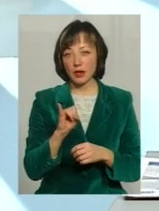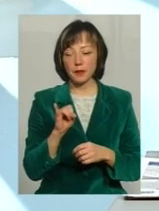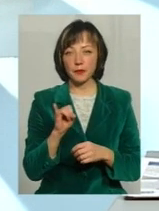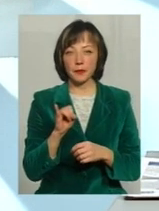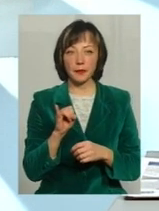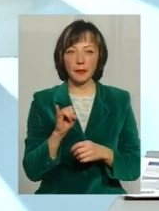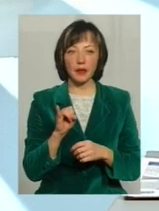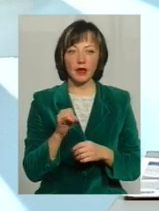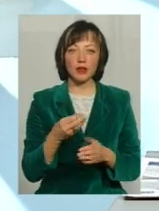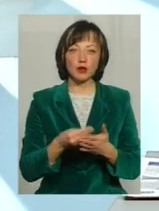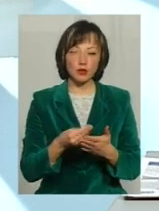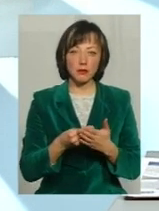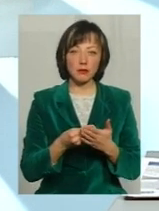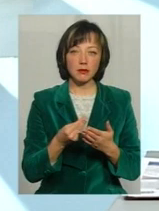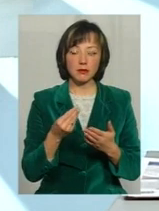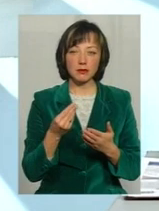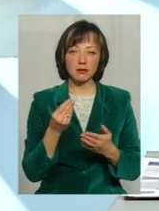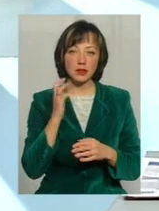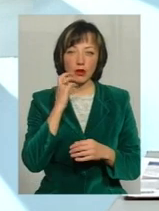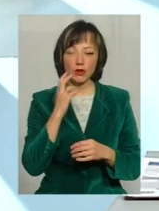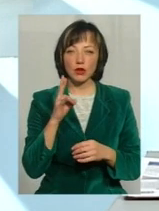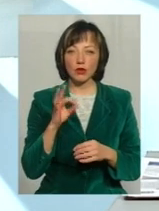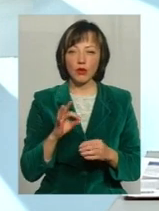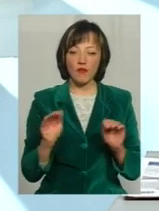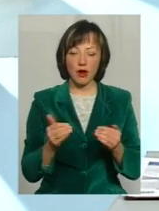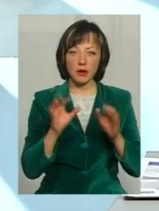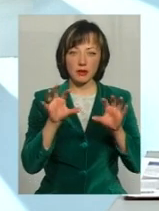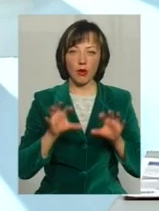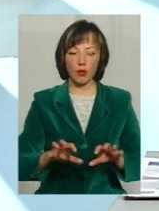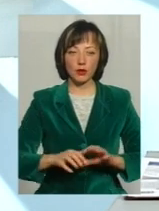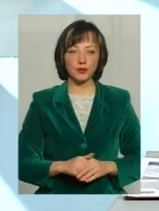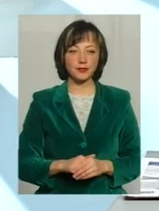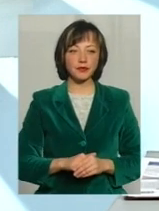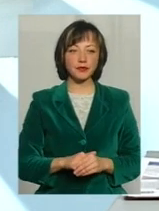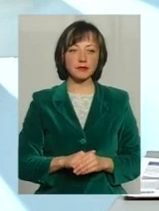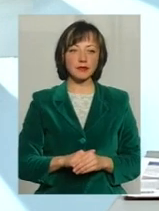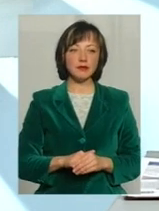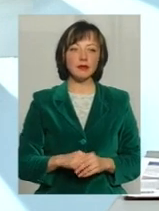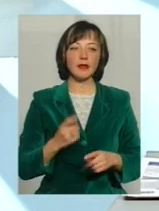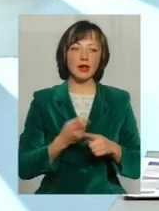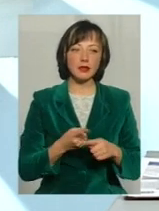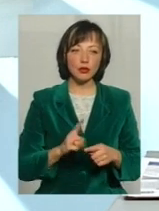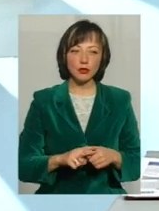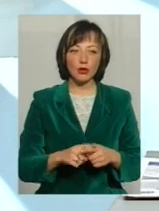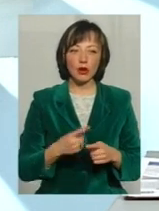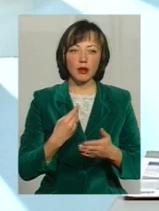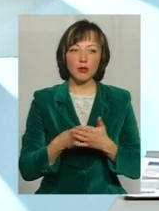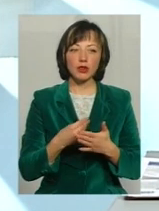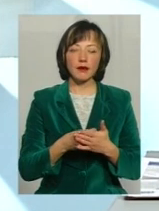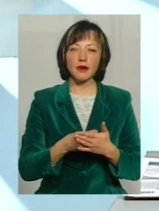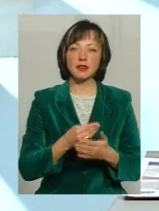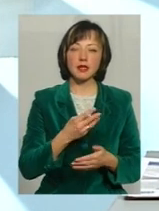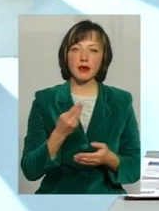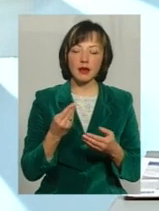про якісь суми досить серйозні, але в рамках законодавства, звичайно Тому мотивація як фінансова, так і престижності,